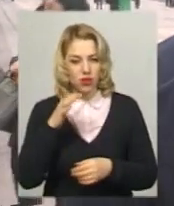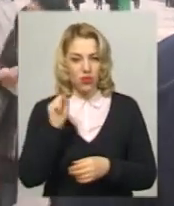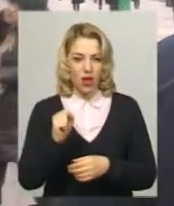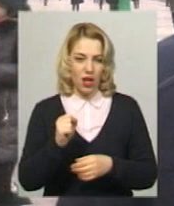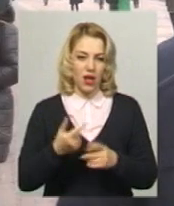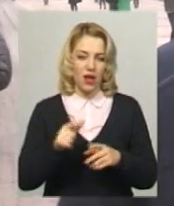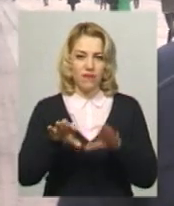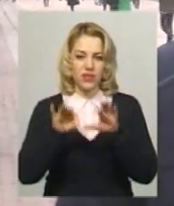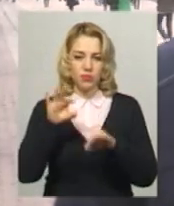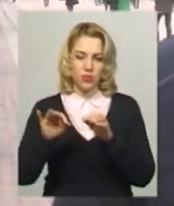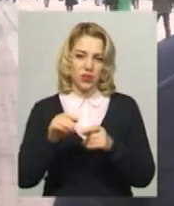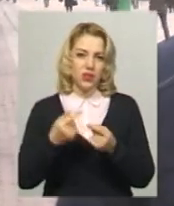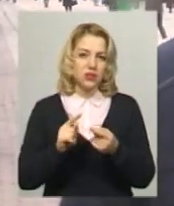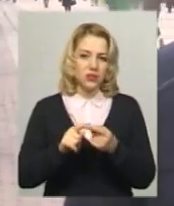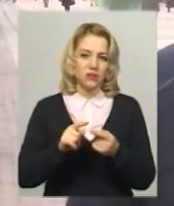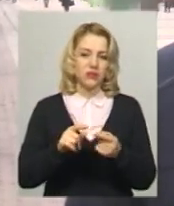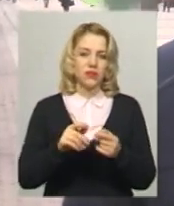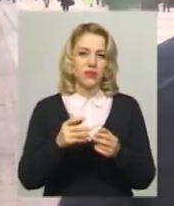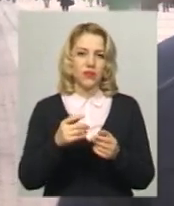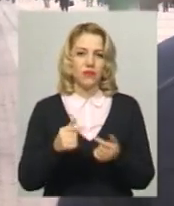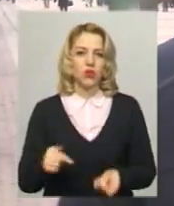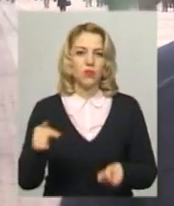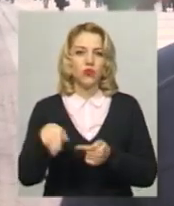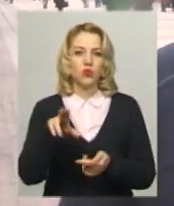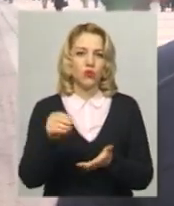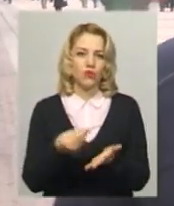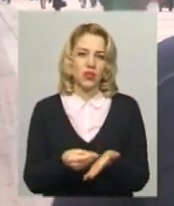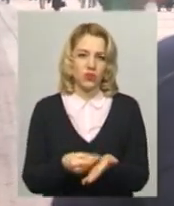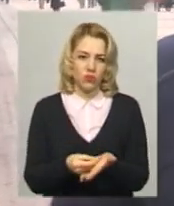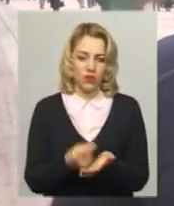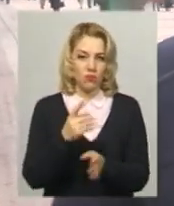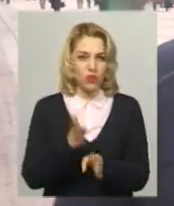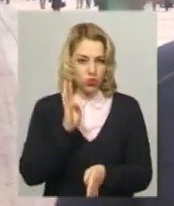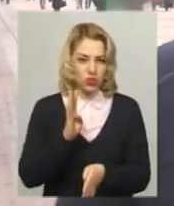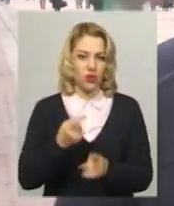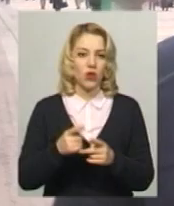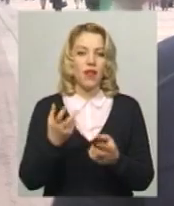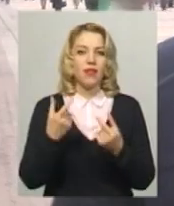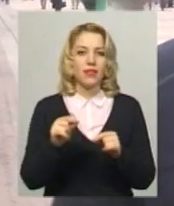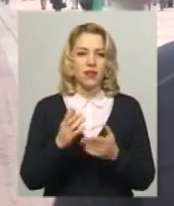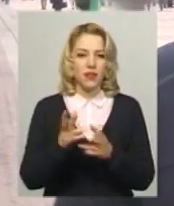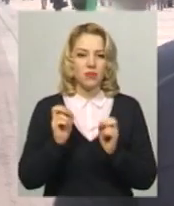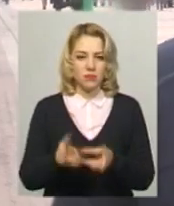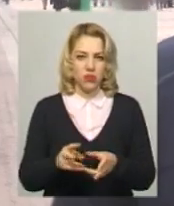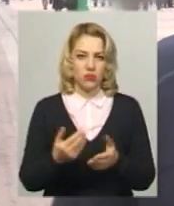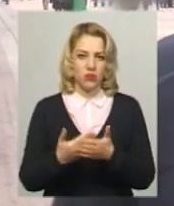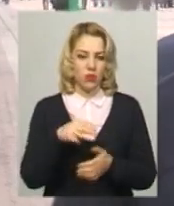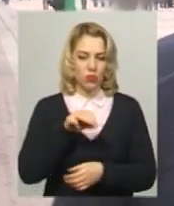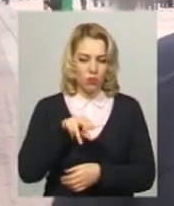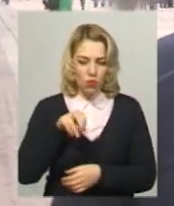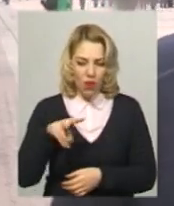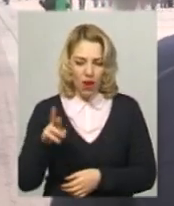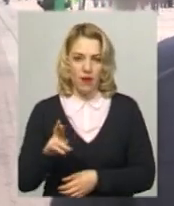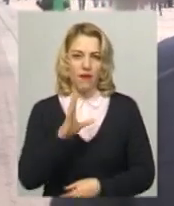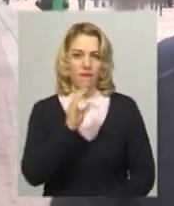проводиться відповідно до фінансування в межах фінансового ресурсу. Першочергово це ми проводимо там, де є небезпечні, там, є високі, це в основному тополя, верба,